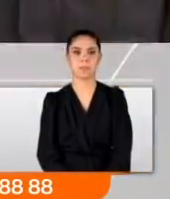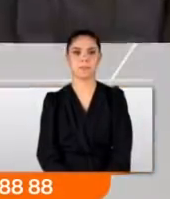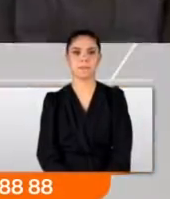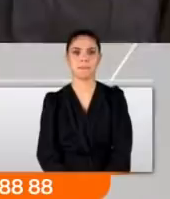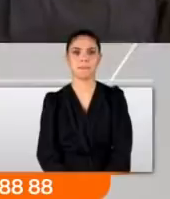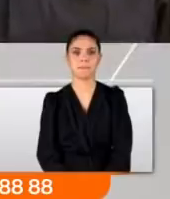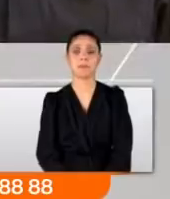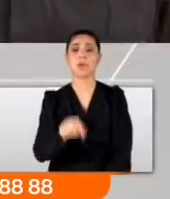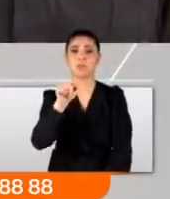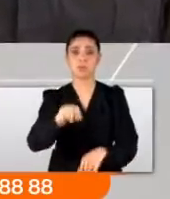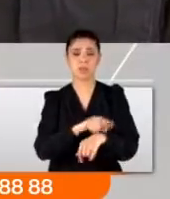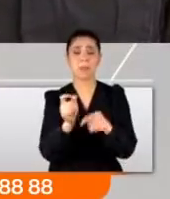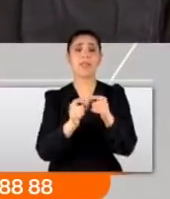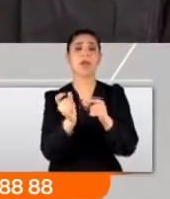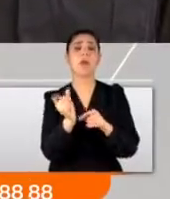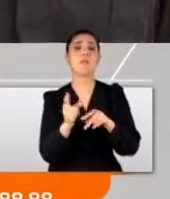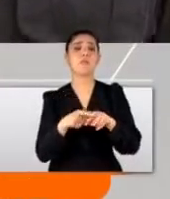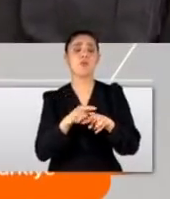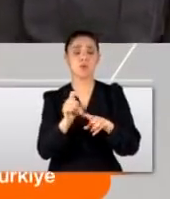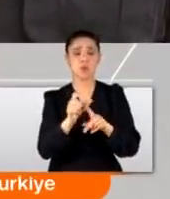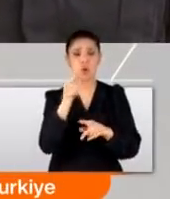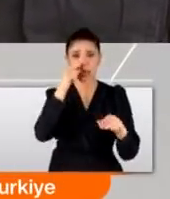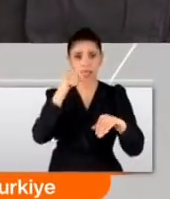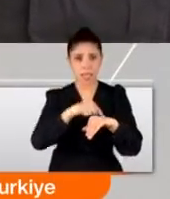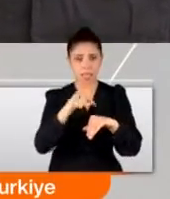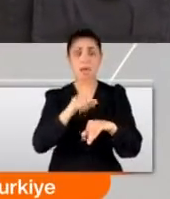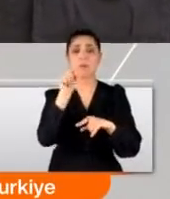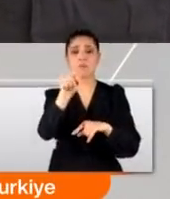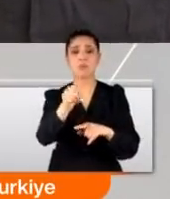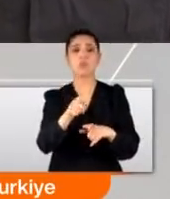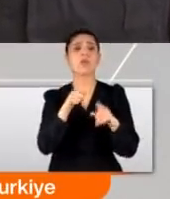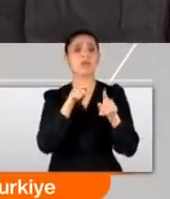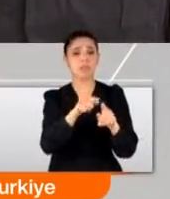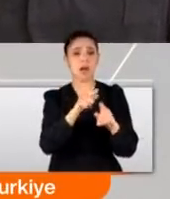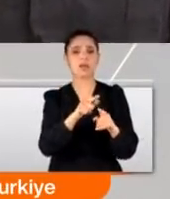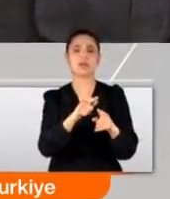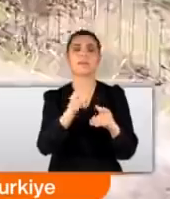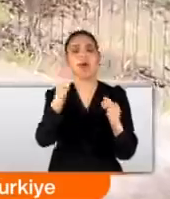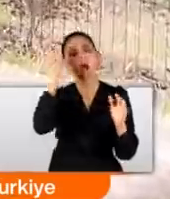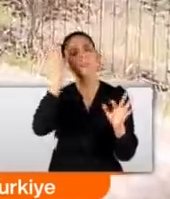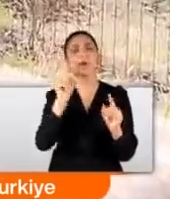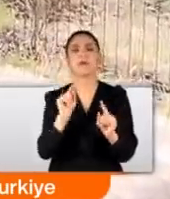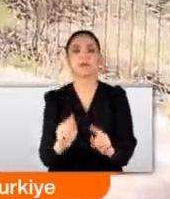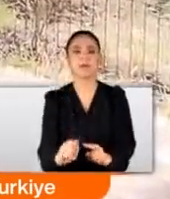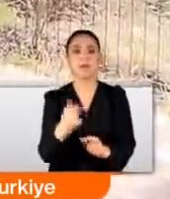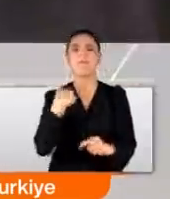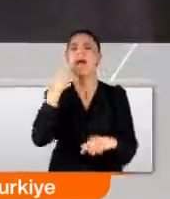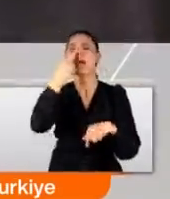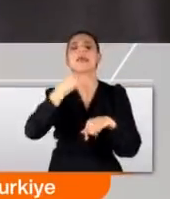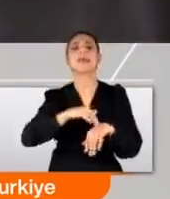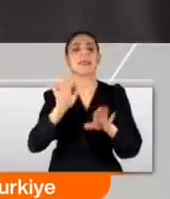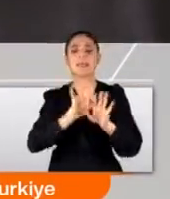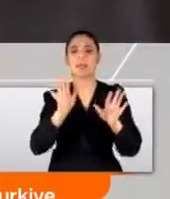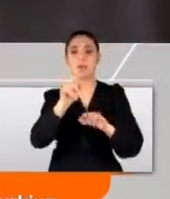Bu zamanda büyüye inanmak, büyünün peşinde koşmak biraz daha ahmaklık gibi geliyor bana. Ben inanmam büyü işlerine.